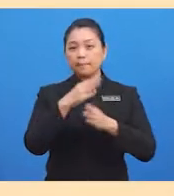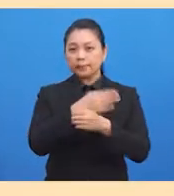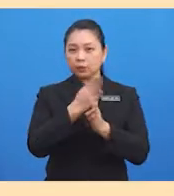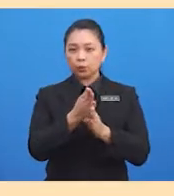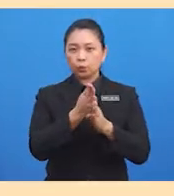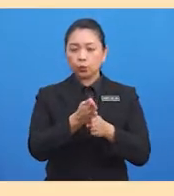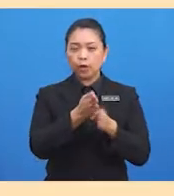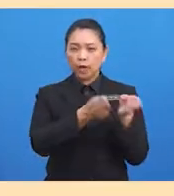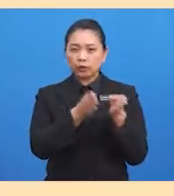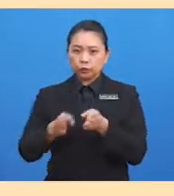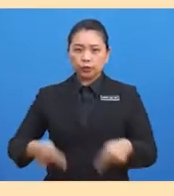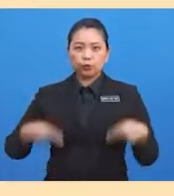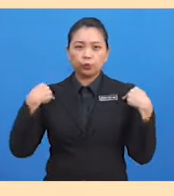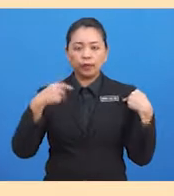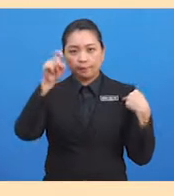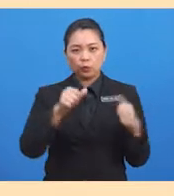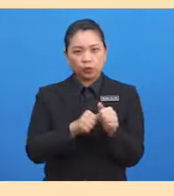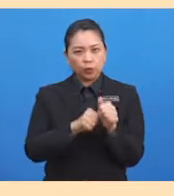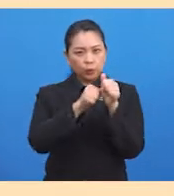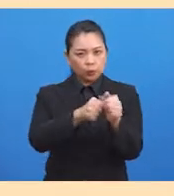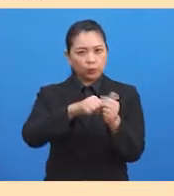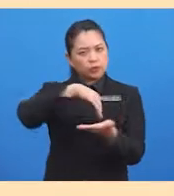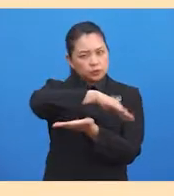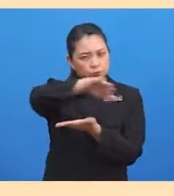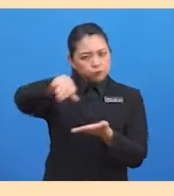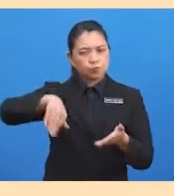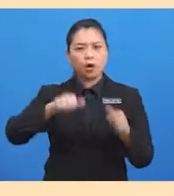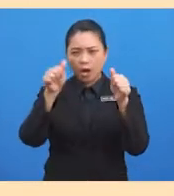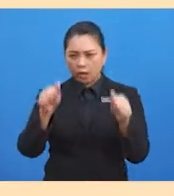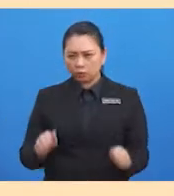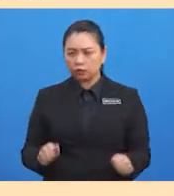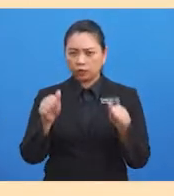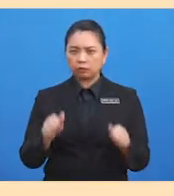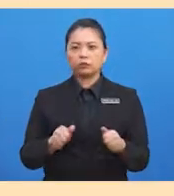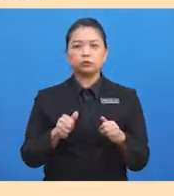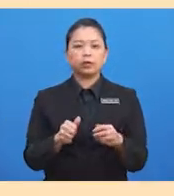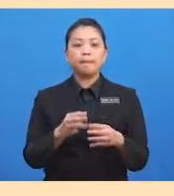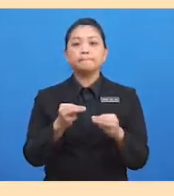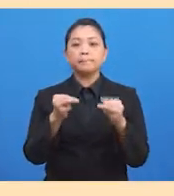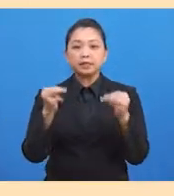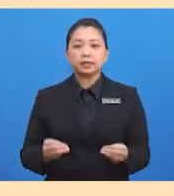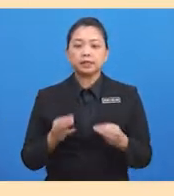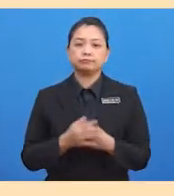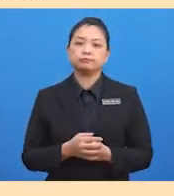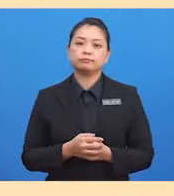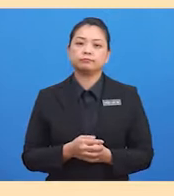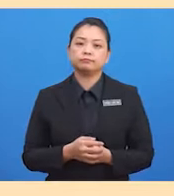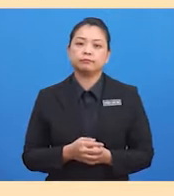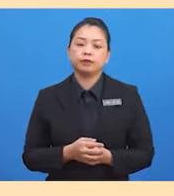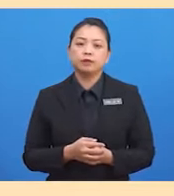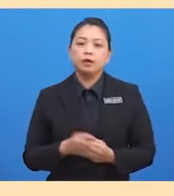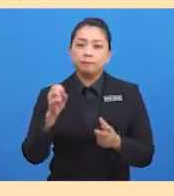dipatuhi oleh setiap anggota masyarakat. Perkembangan tersebut membawa kepada